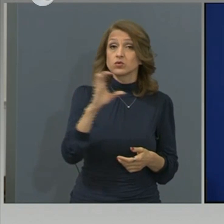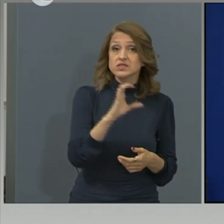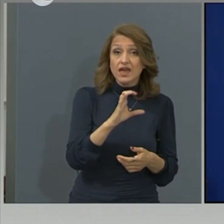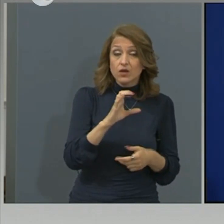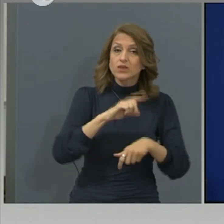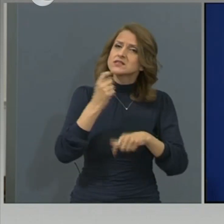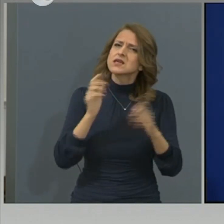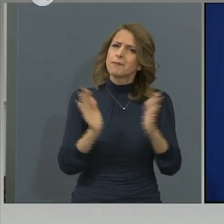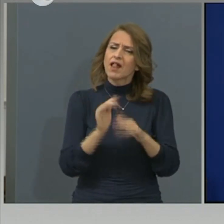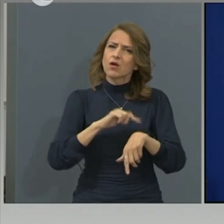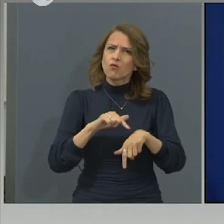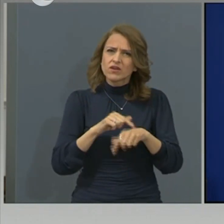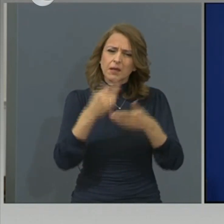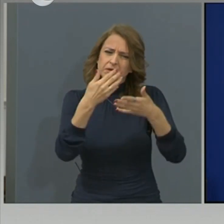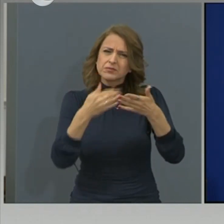интервал от време.